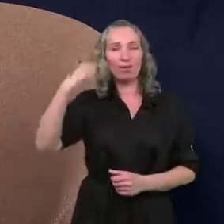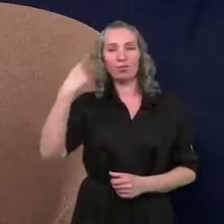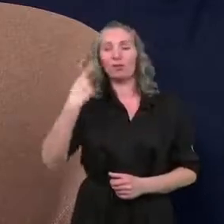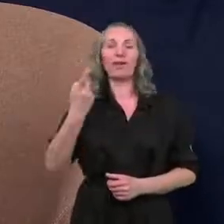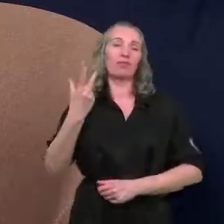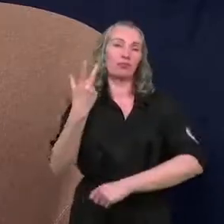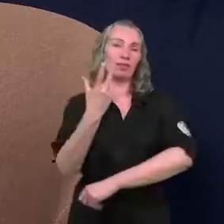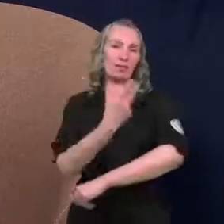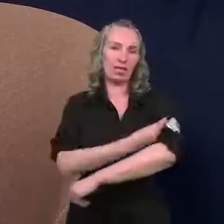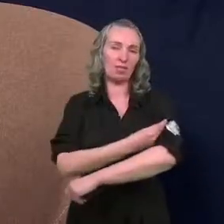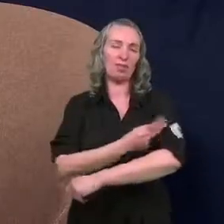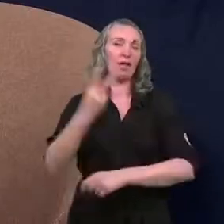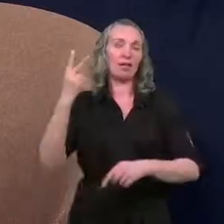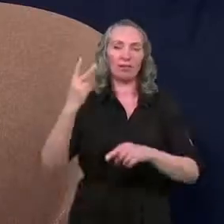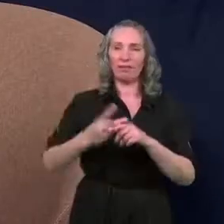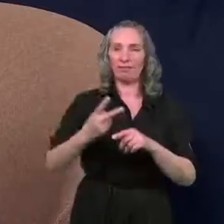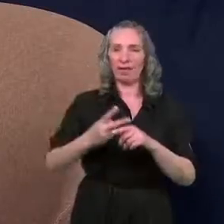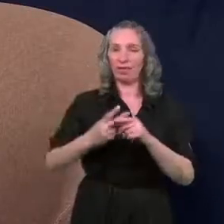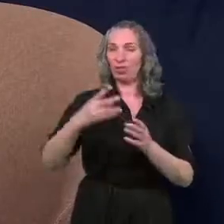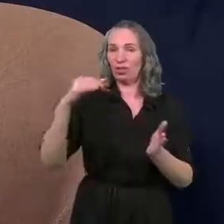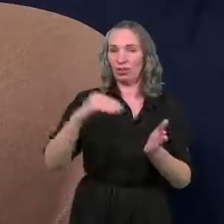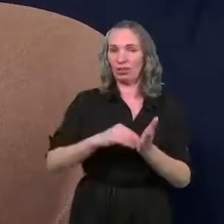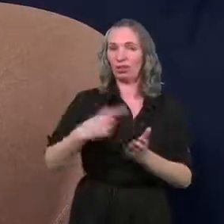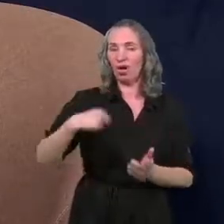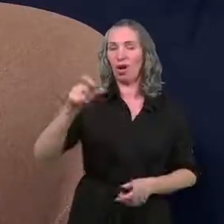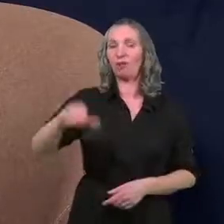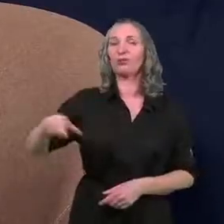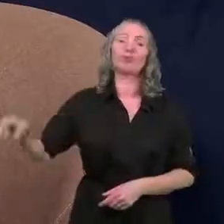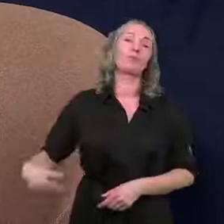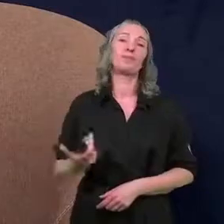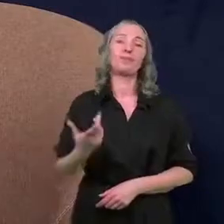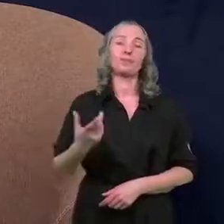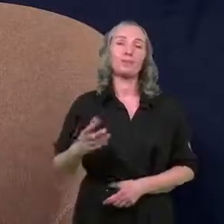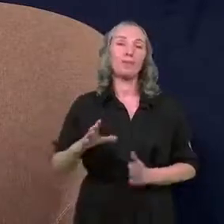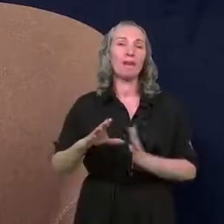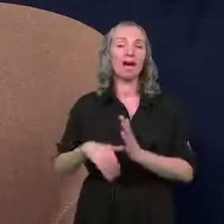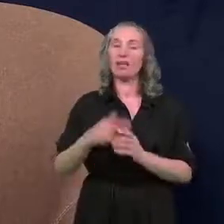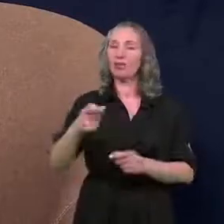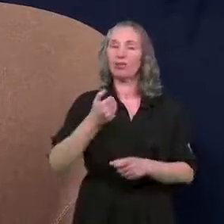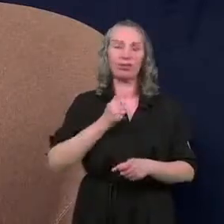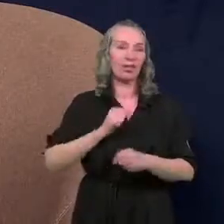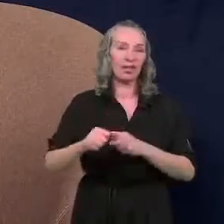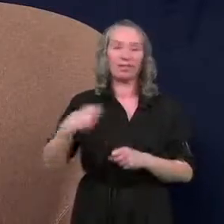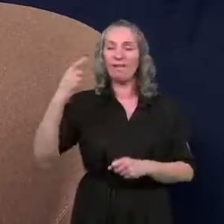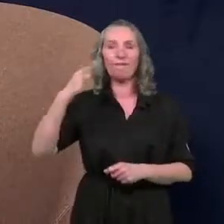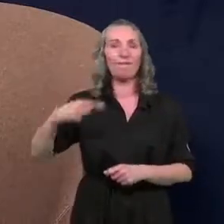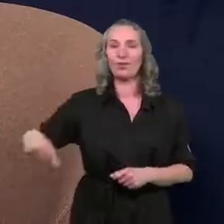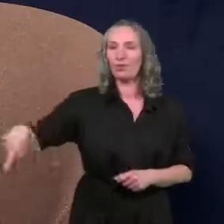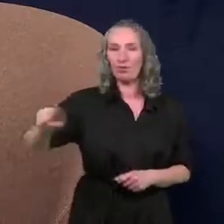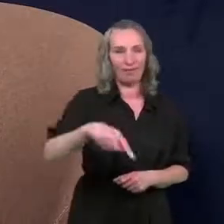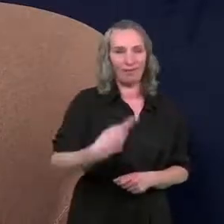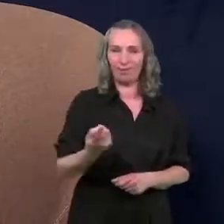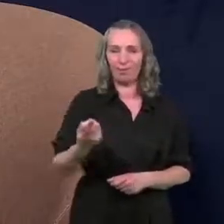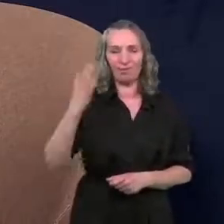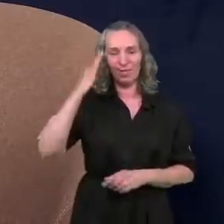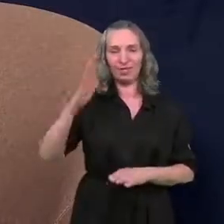zaszczepiło się 20 tysięcy osób, ale proszę Państwa to nie są włocławianie. Wiemy